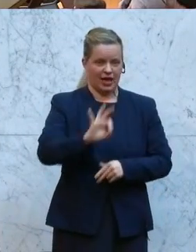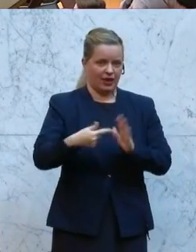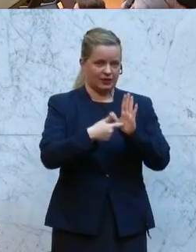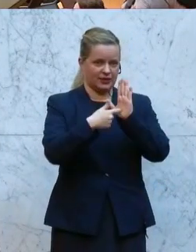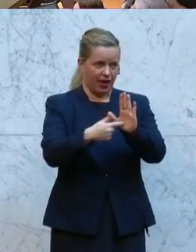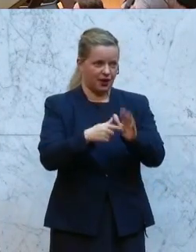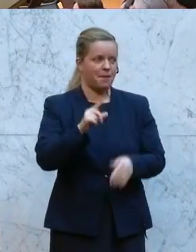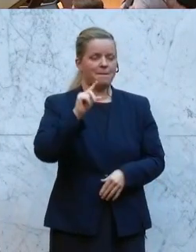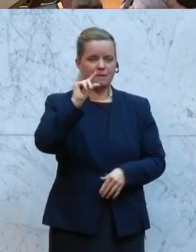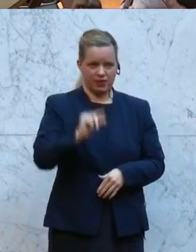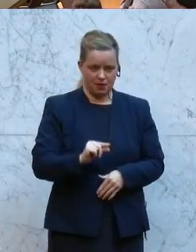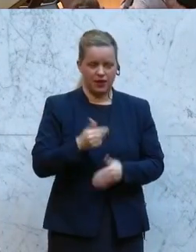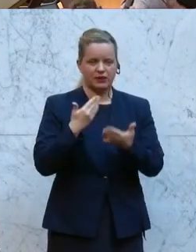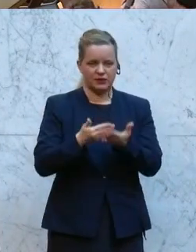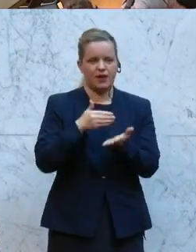ist die Minderheit abgelehnt.